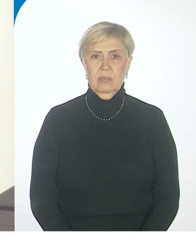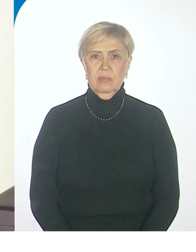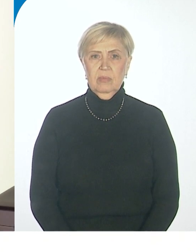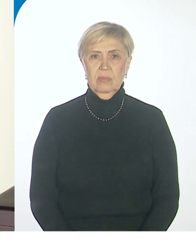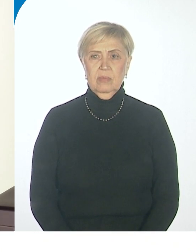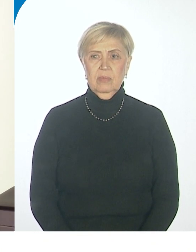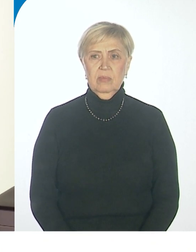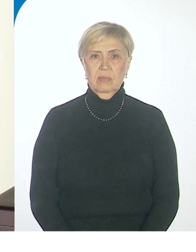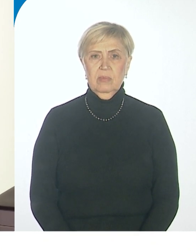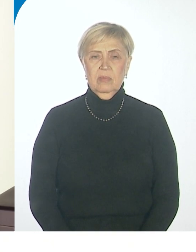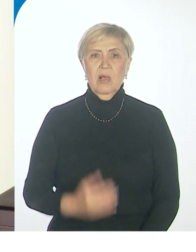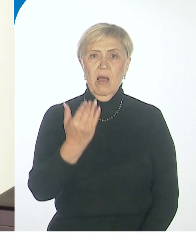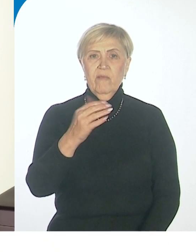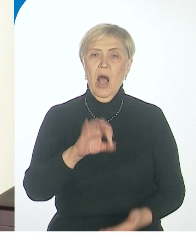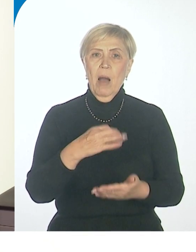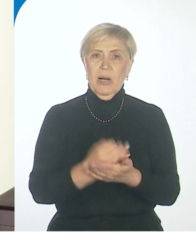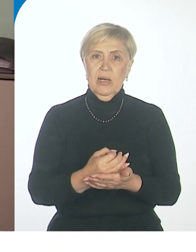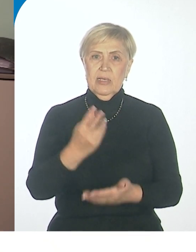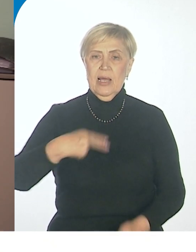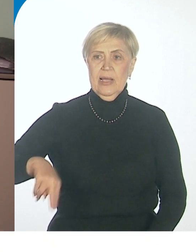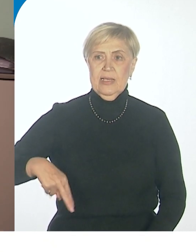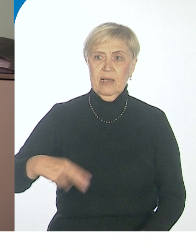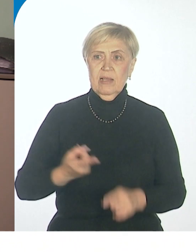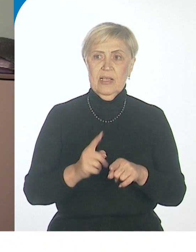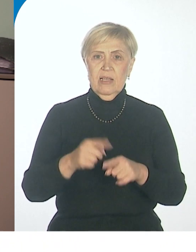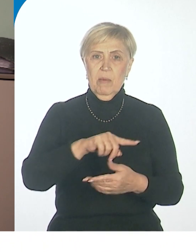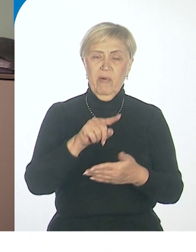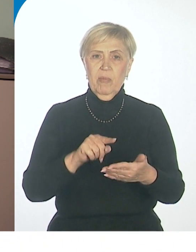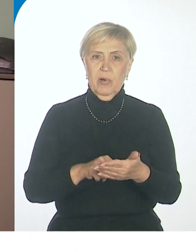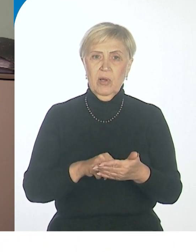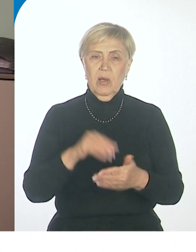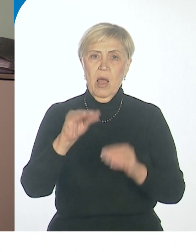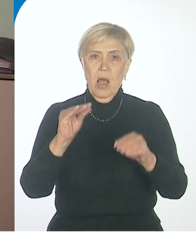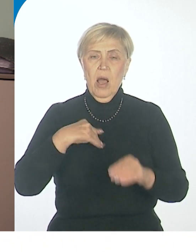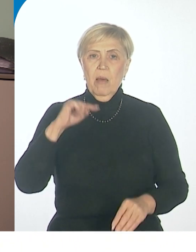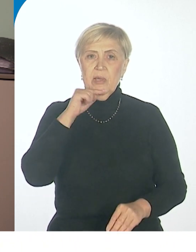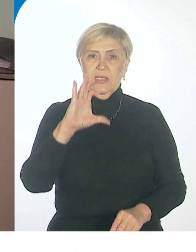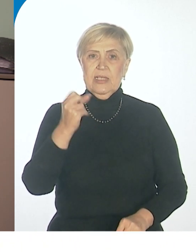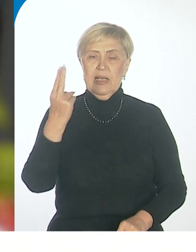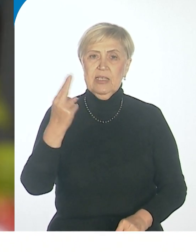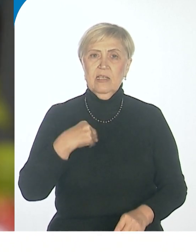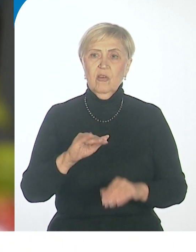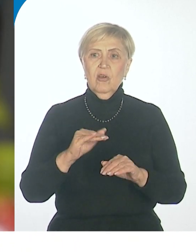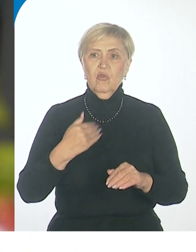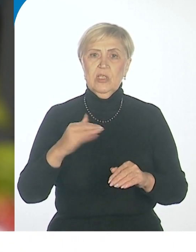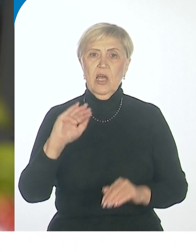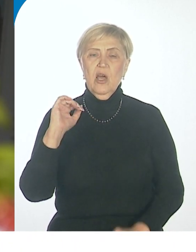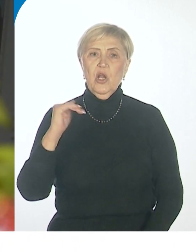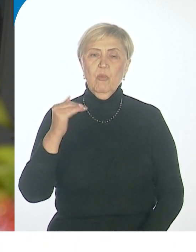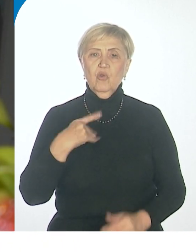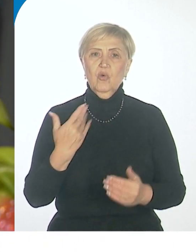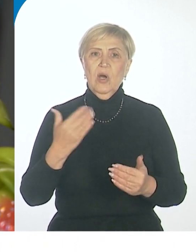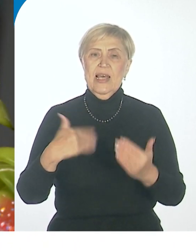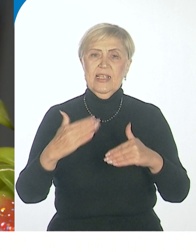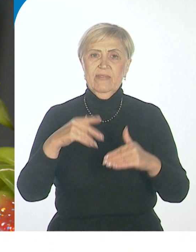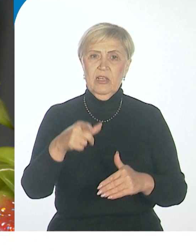Вы уже обращались к директору с этим вопросом? Первый шаг обеспечить социализацию ребенку с инвалидностью – справиться с барьерами на